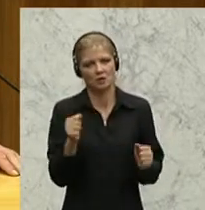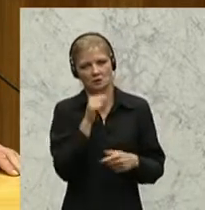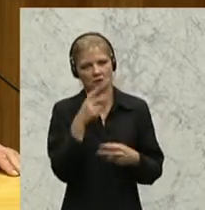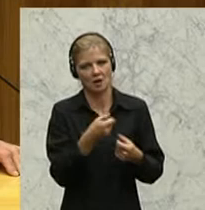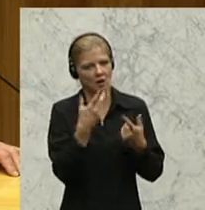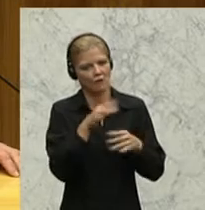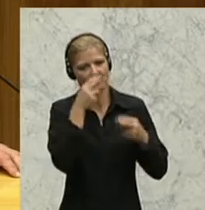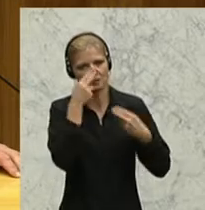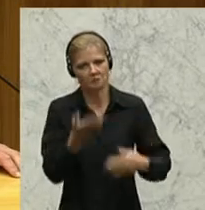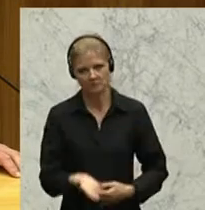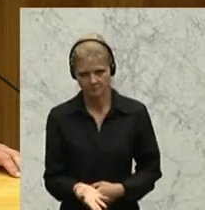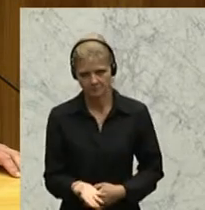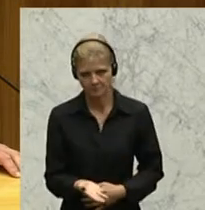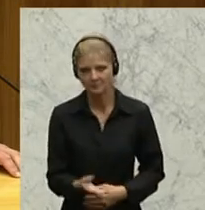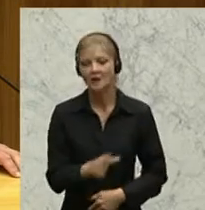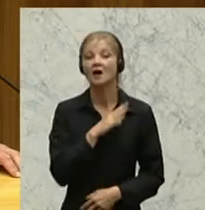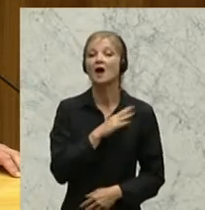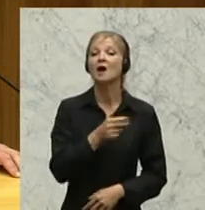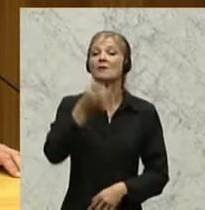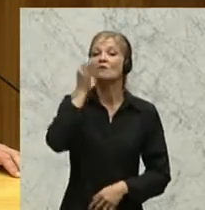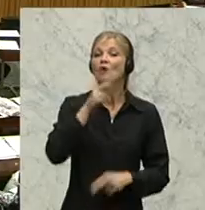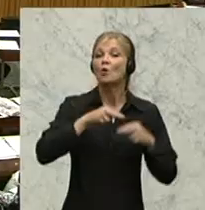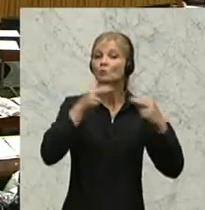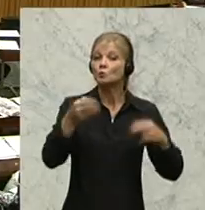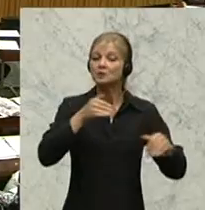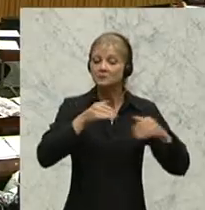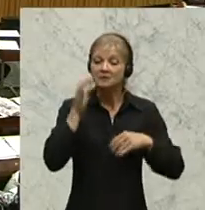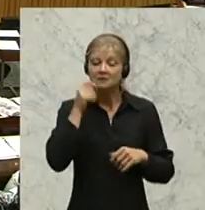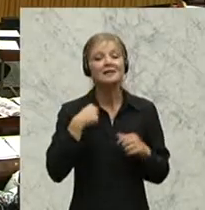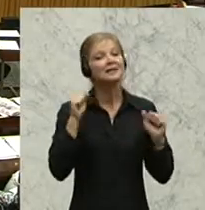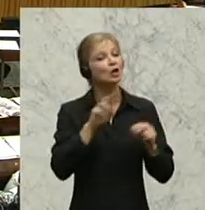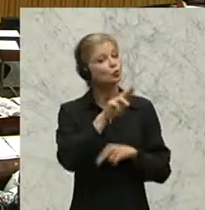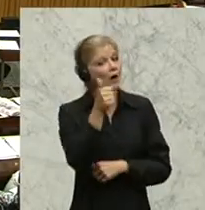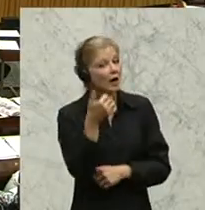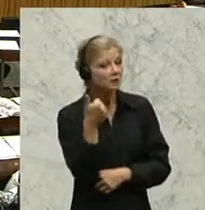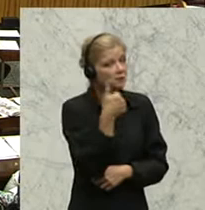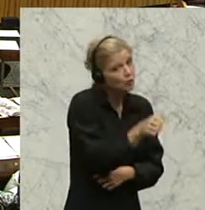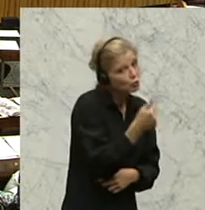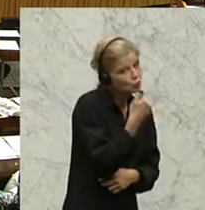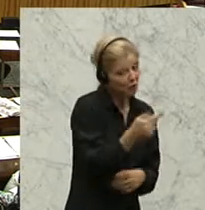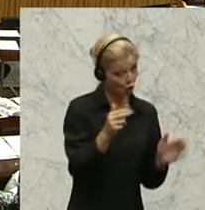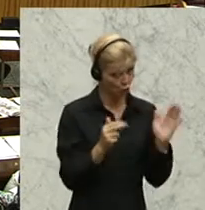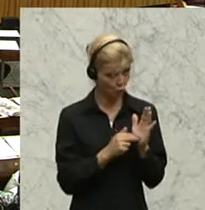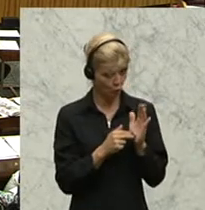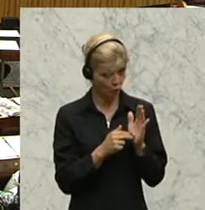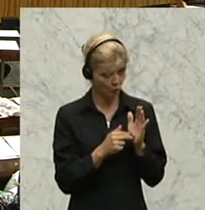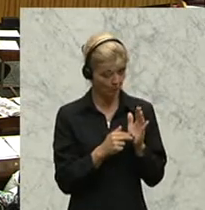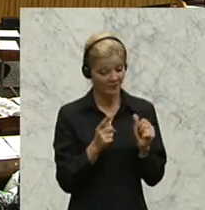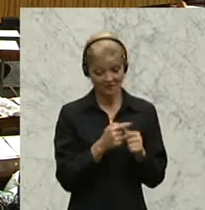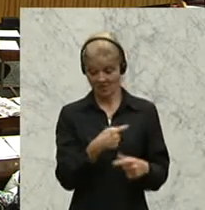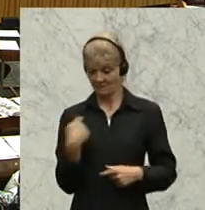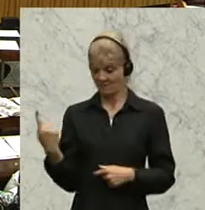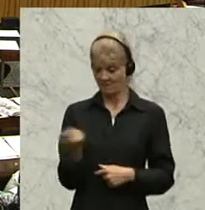Bundesministerin, ich kann Ihnen nur eines sagen. Wenn wir heute in einem Parlament nicht über